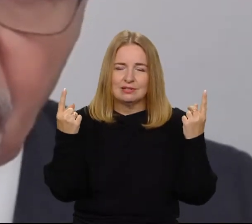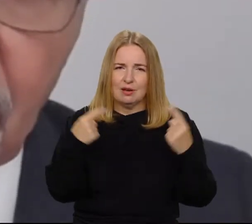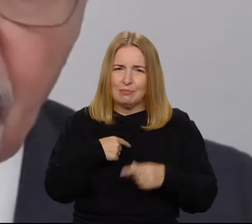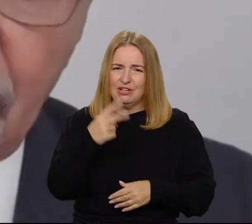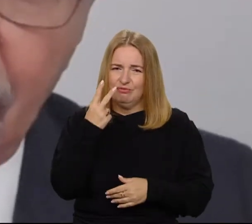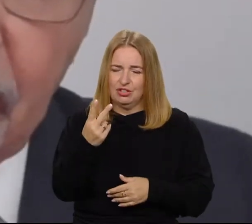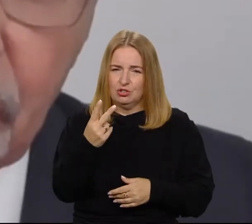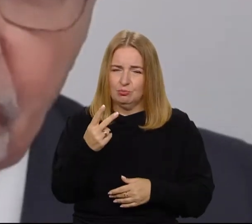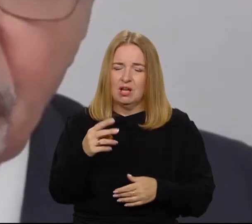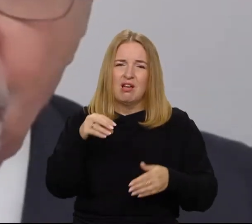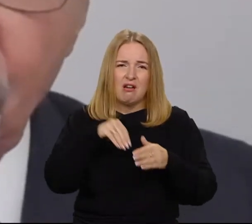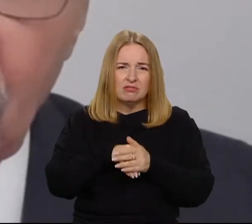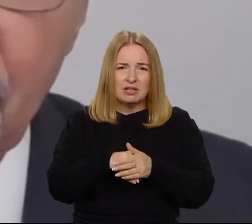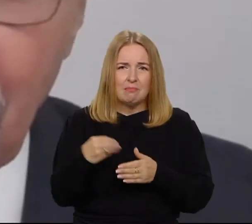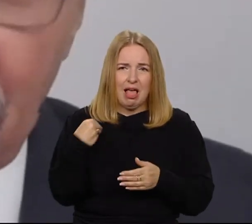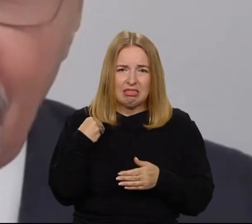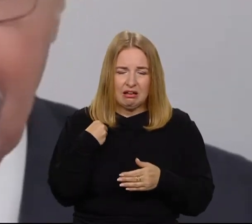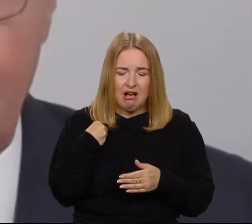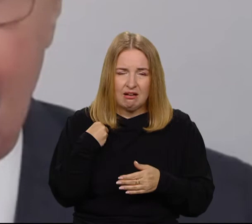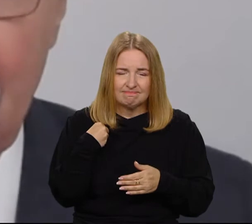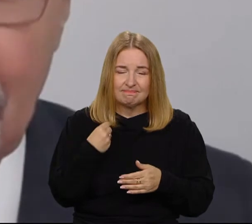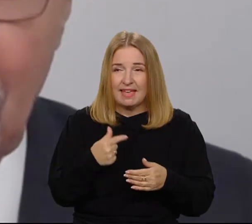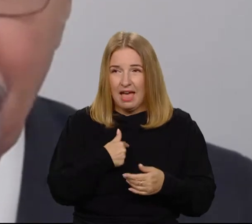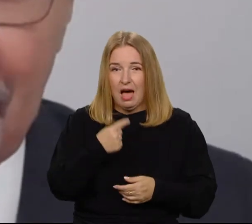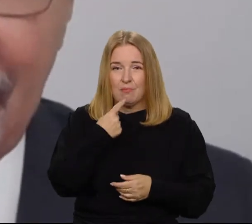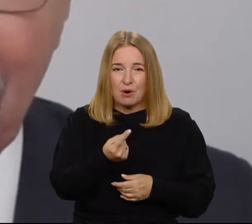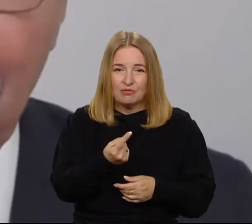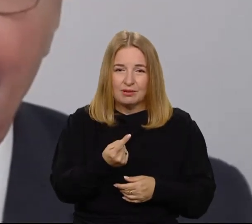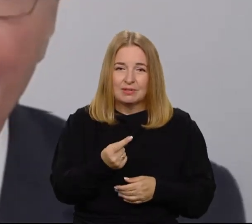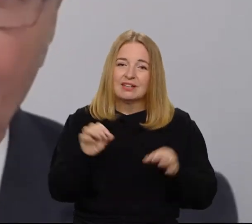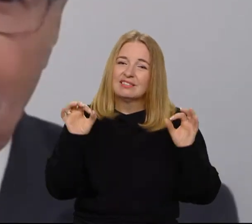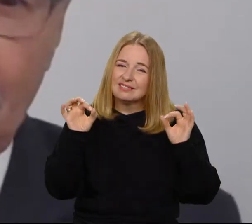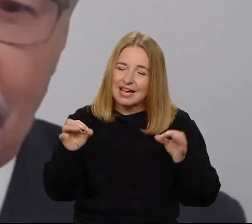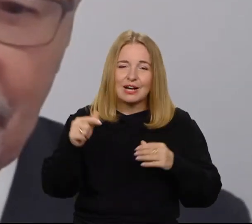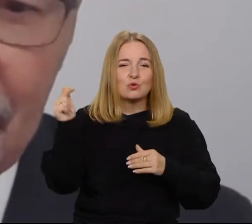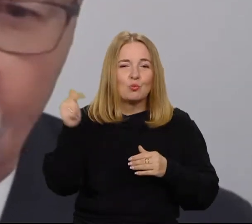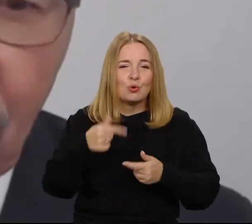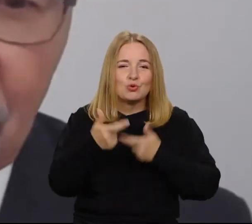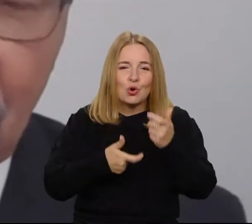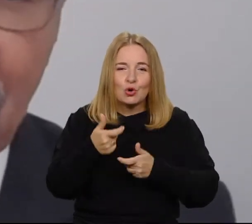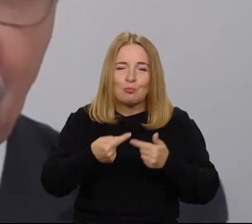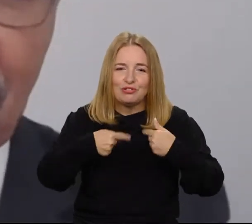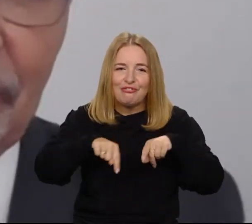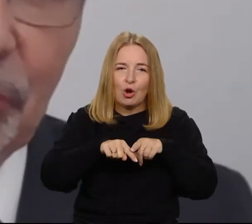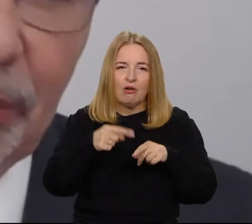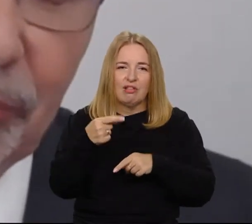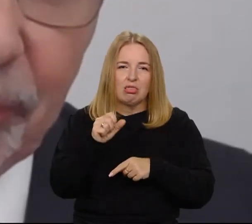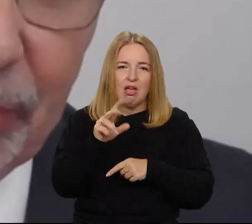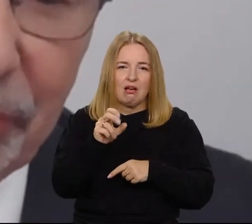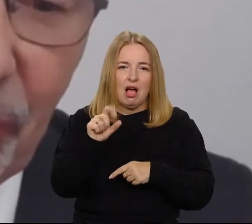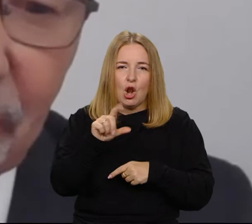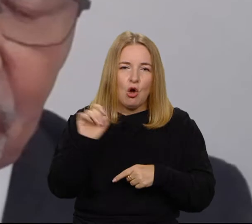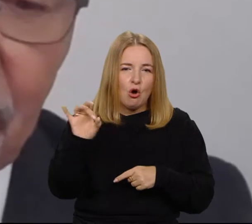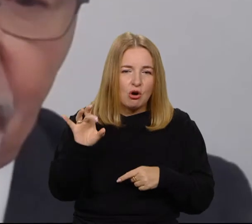etycznie rzecz ujmując, powiedziałbym tak, wystarczy stosować dekalog po to, żeby tę mądrość, o której tutaj